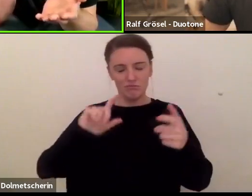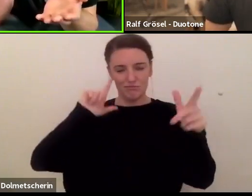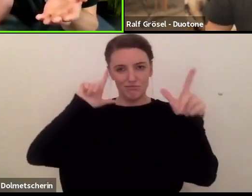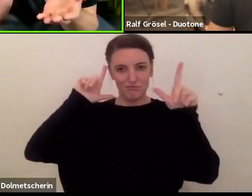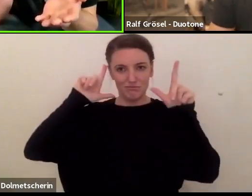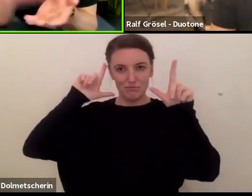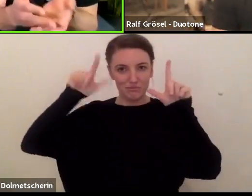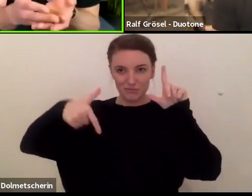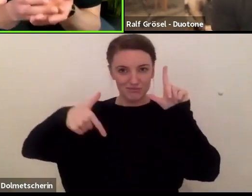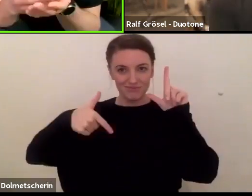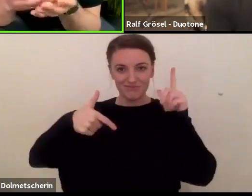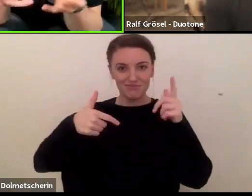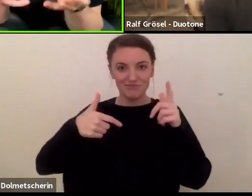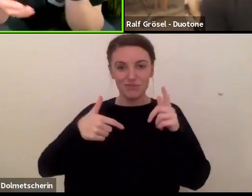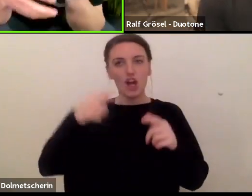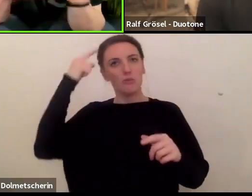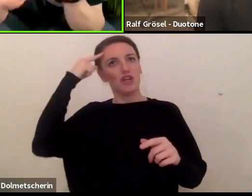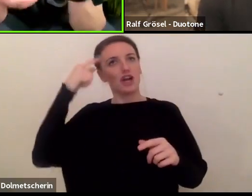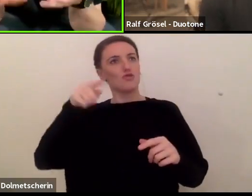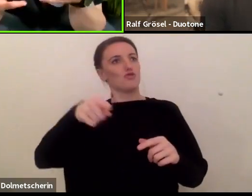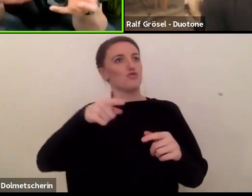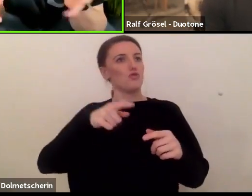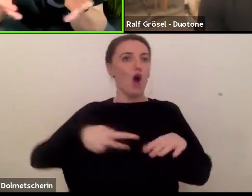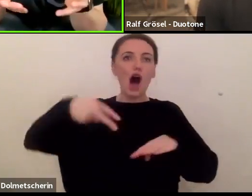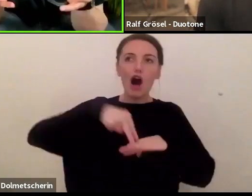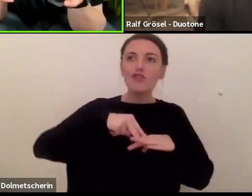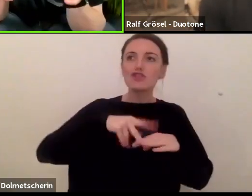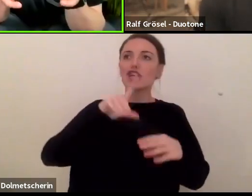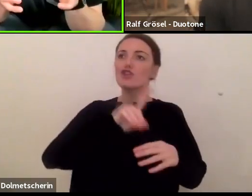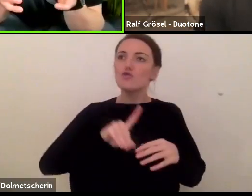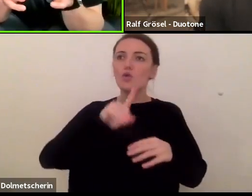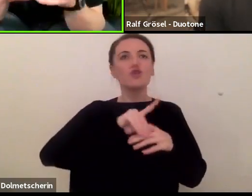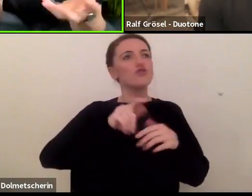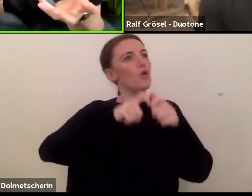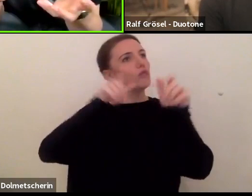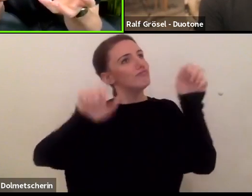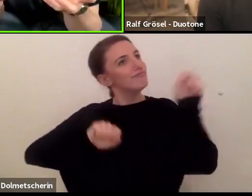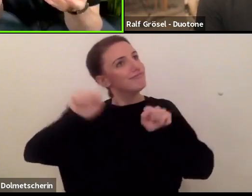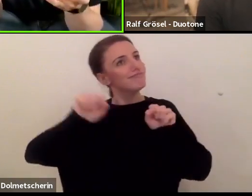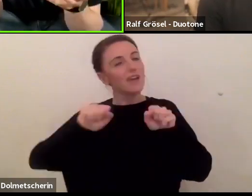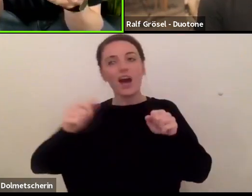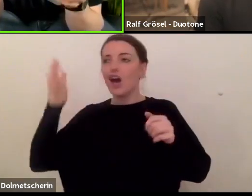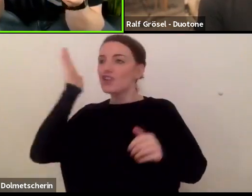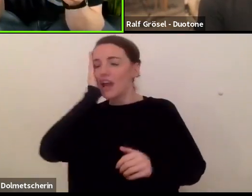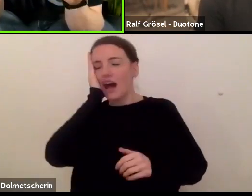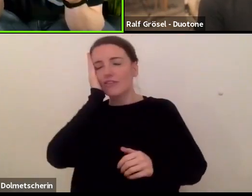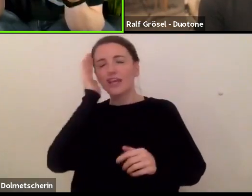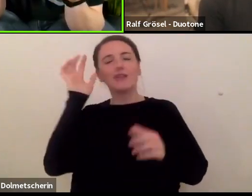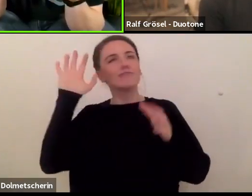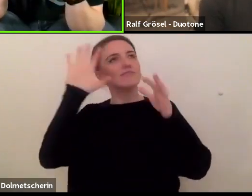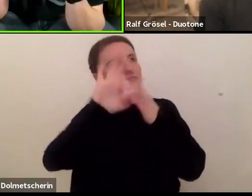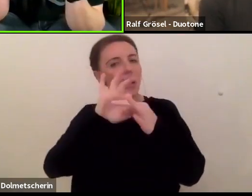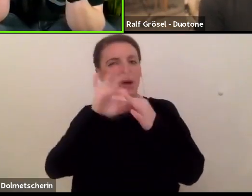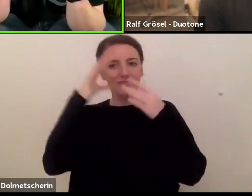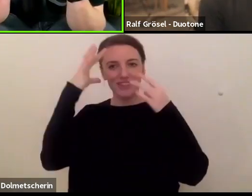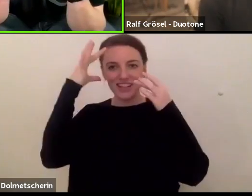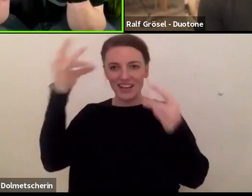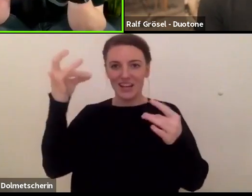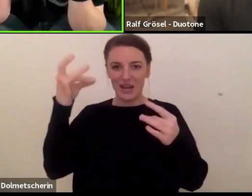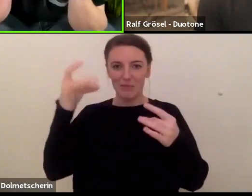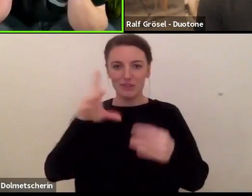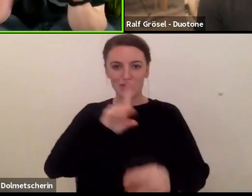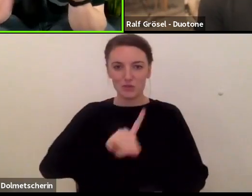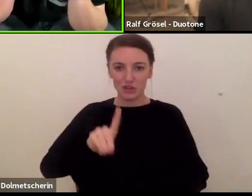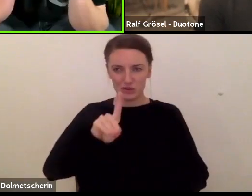Tuton, geht am Abend schlafen, denkt an Tuton und überlegt, wie er das machen kann. Ist das jetzt bei dir